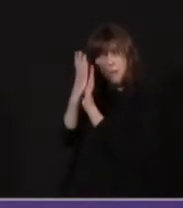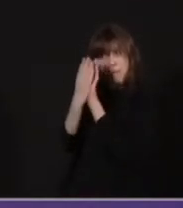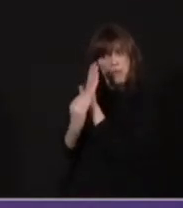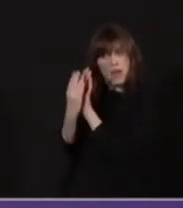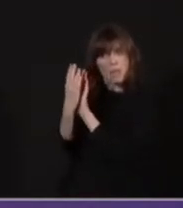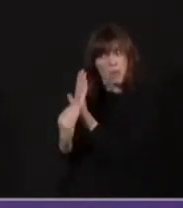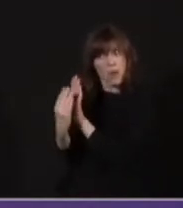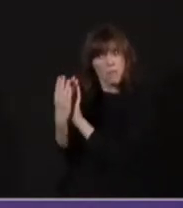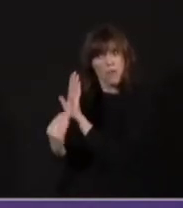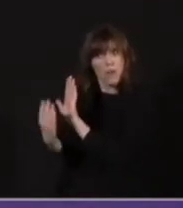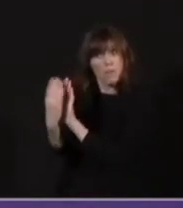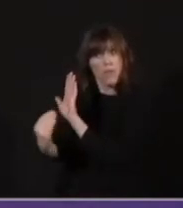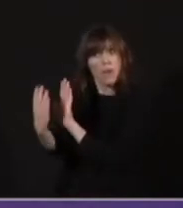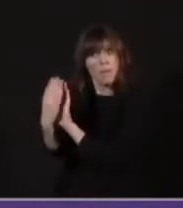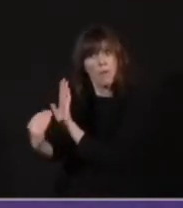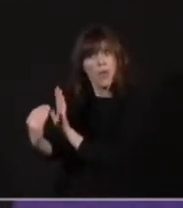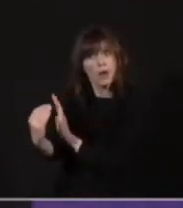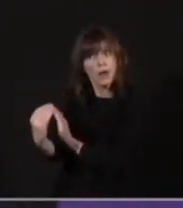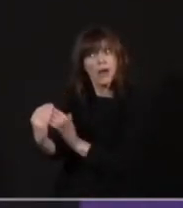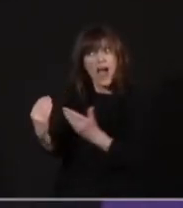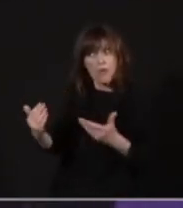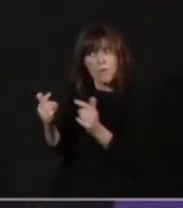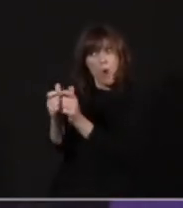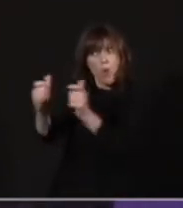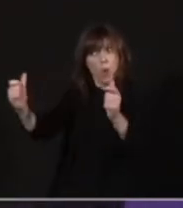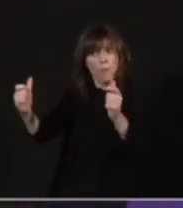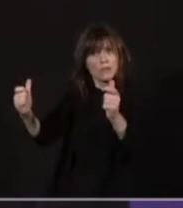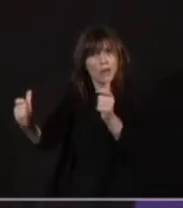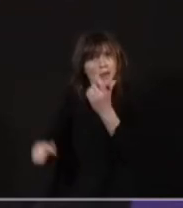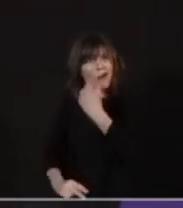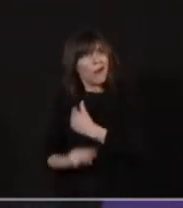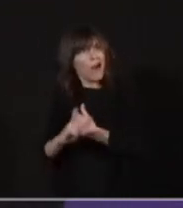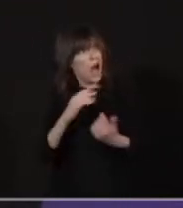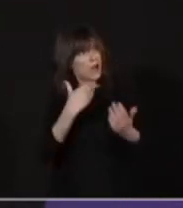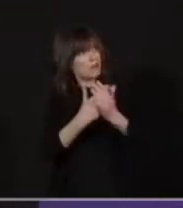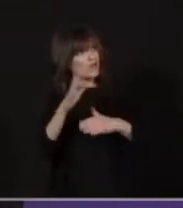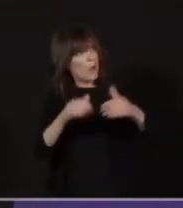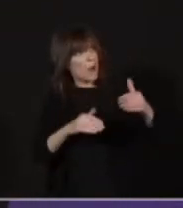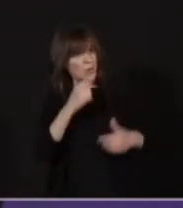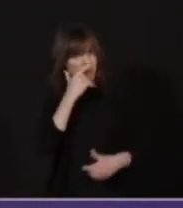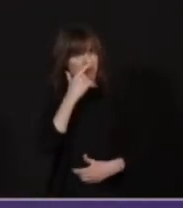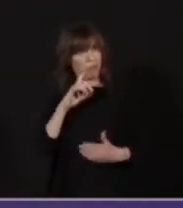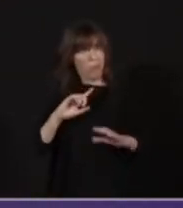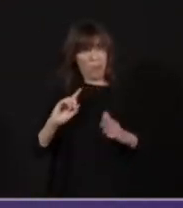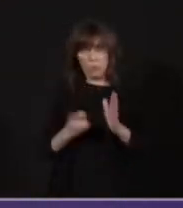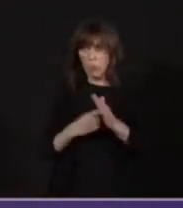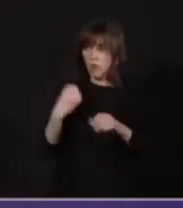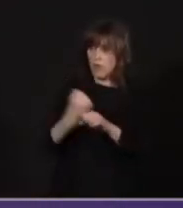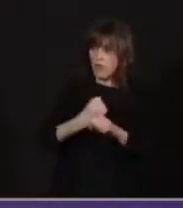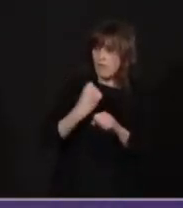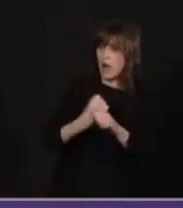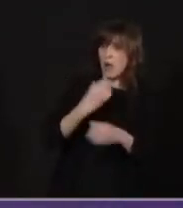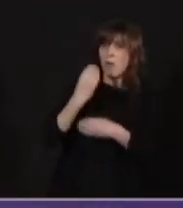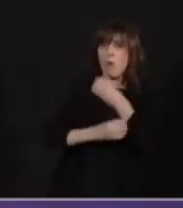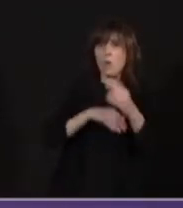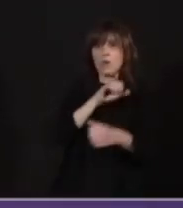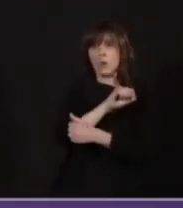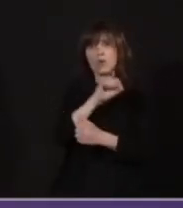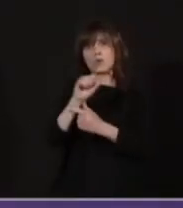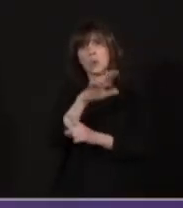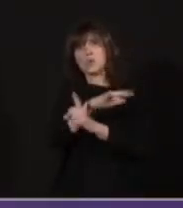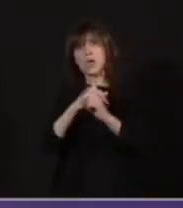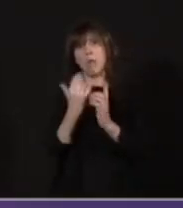aujourd'hui, des entreprises qui considèrent qu'elles n'ont pas à respecter le droit du travail et le droit de la sécurité sociale parce que ça les embête,